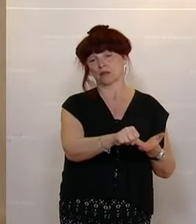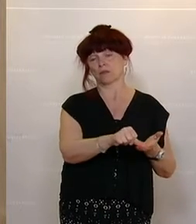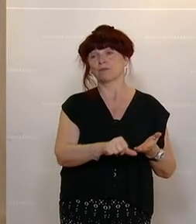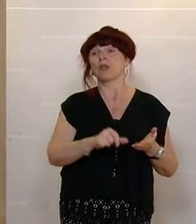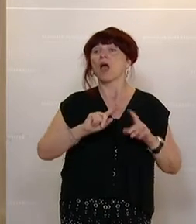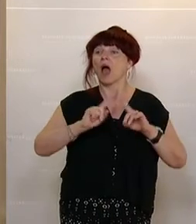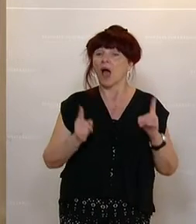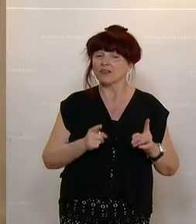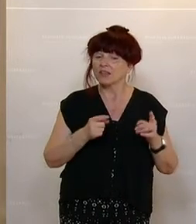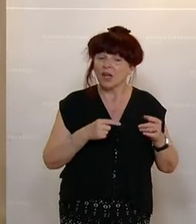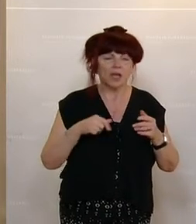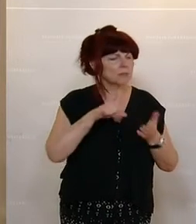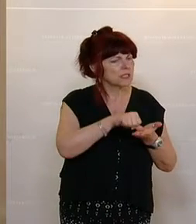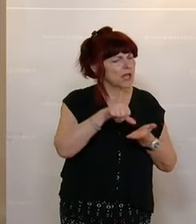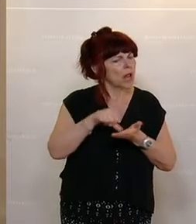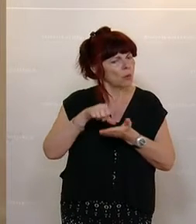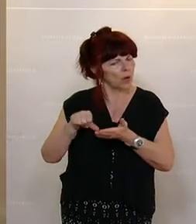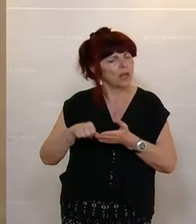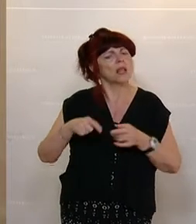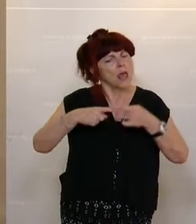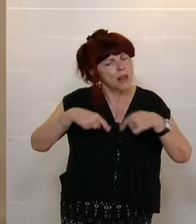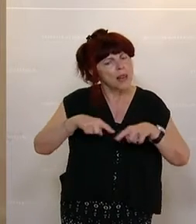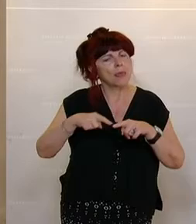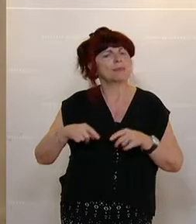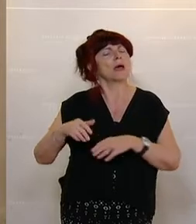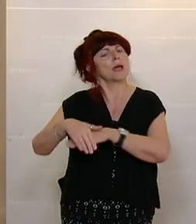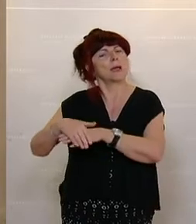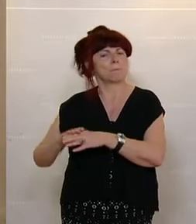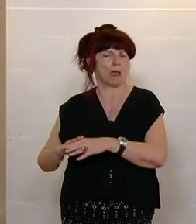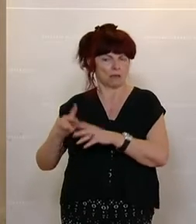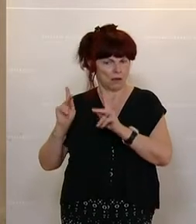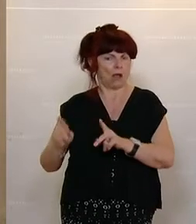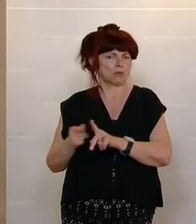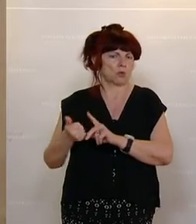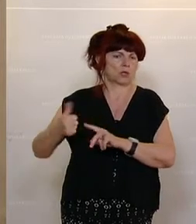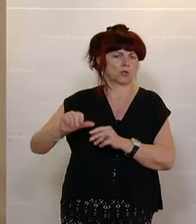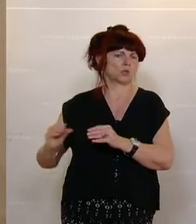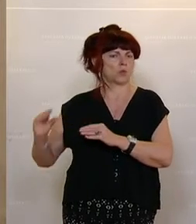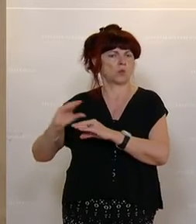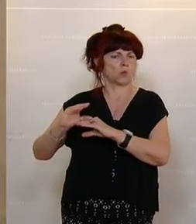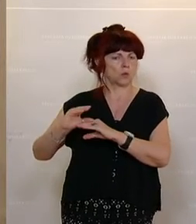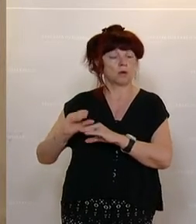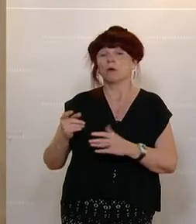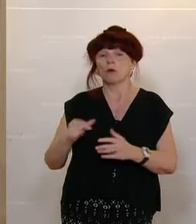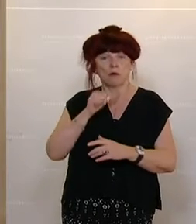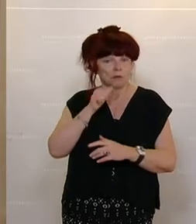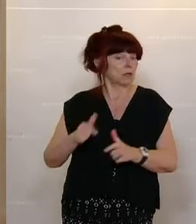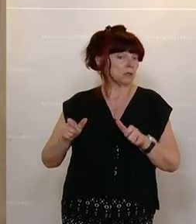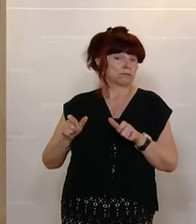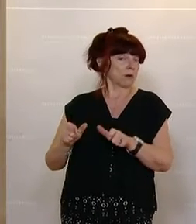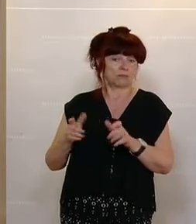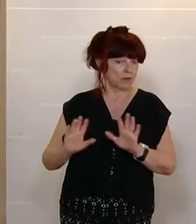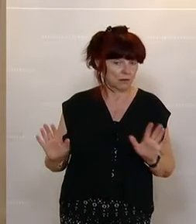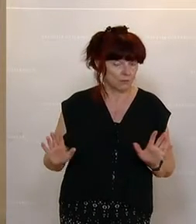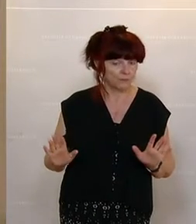Zuwendungen können auch die Länder und die Gemeinden geben. Auch die werden durch diesen Pflegebonus, der vom Bund bezahlt wird, nicht daran gehindert. Ich